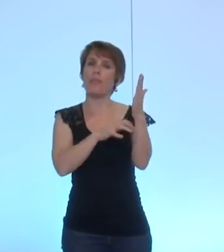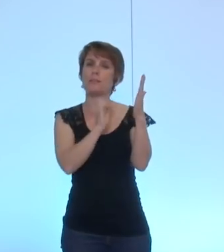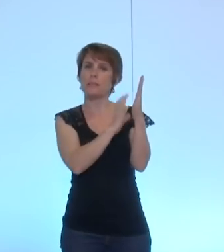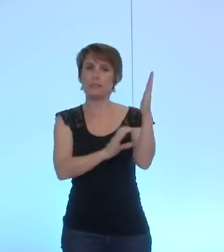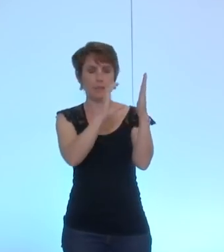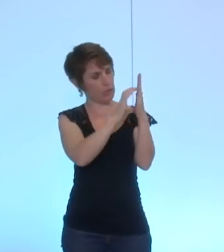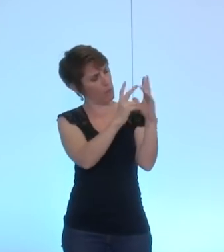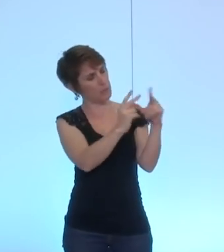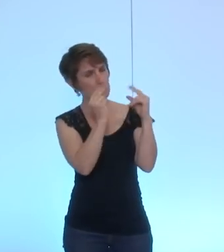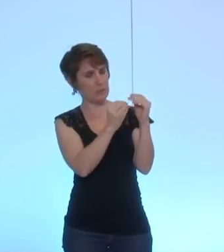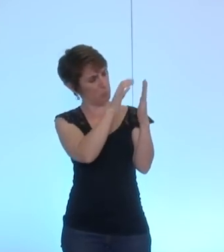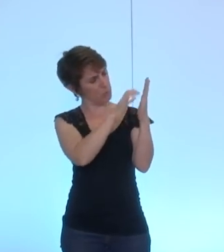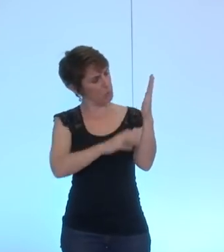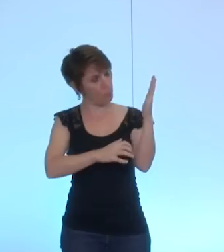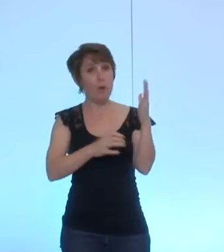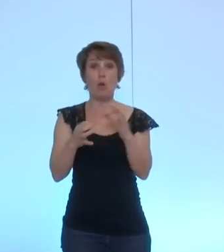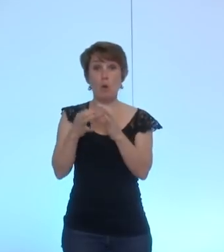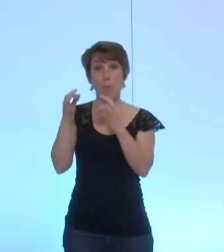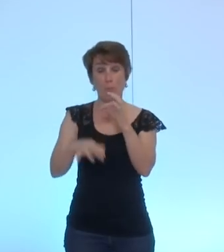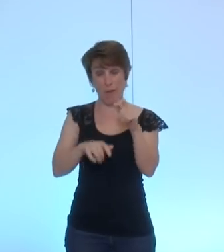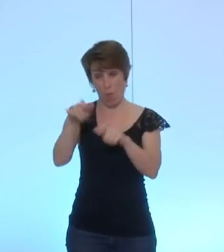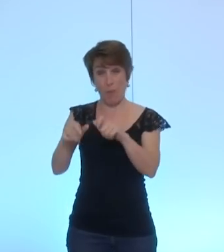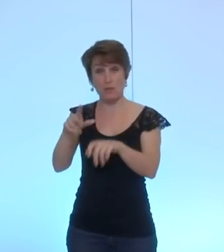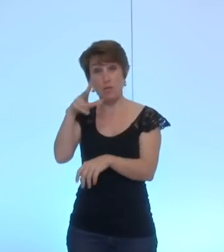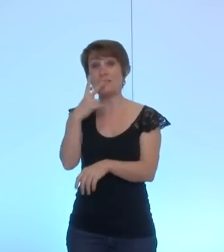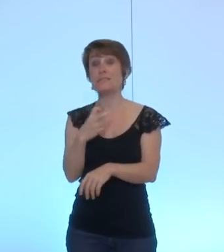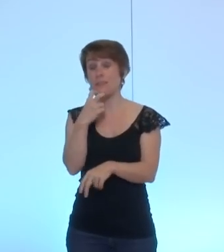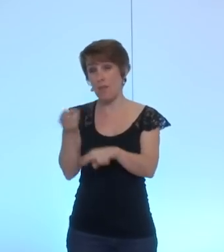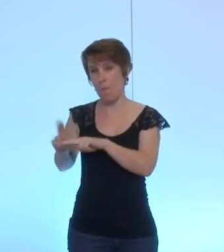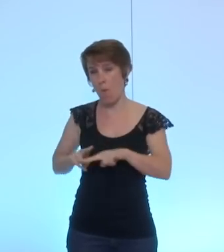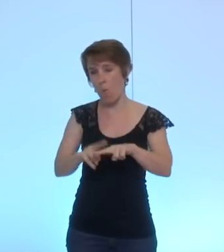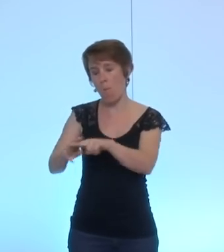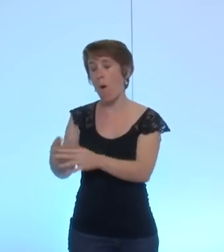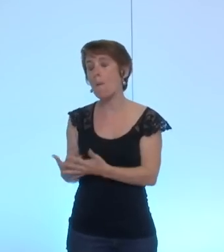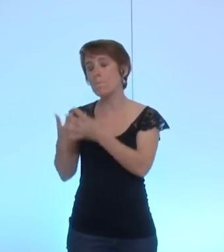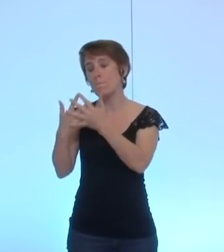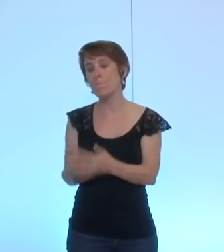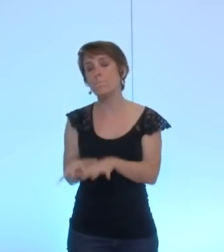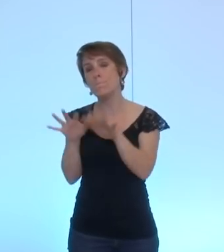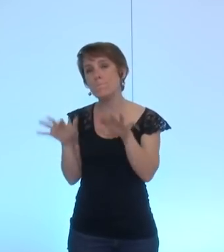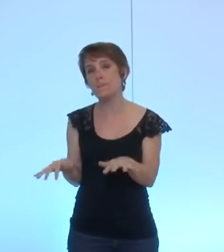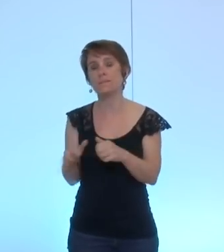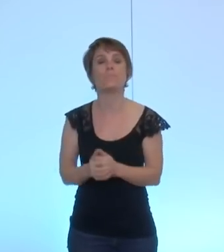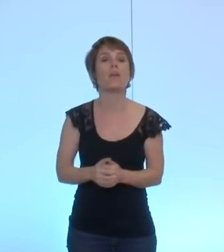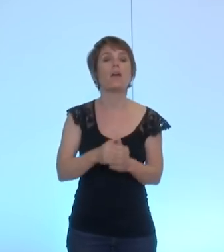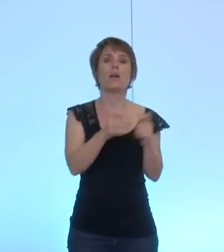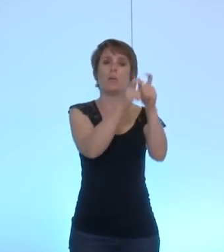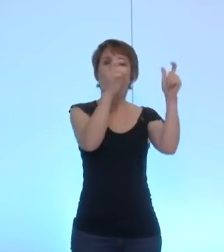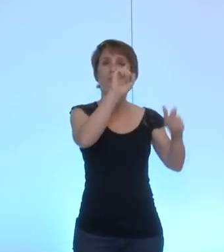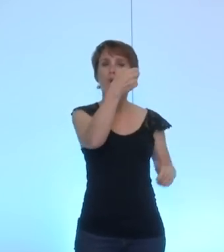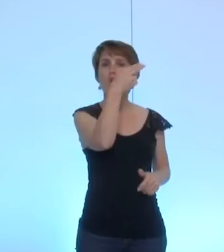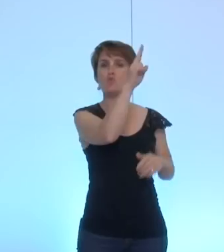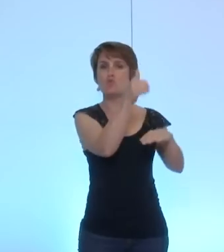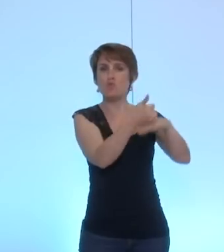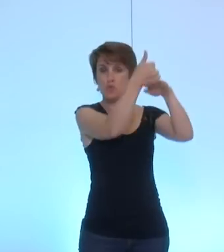délibération le bilan humain civil est très lourd selon les données de l'ONU plus de 450